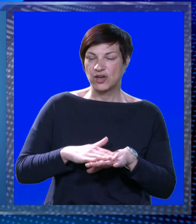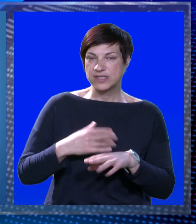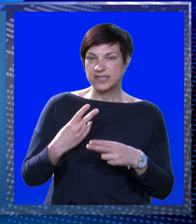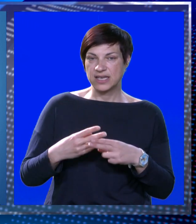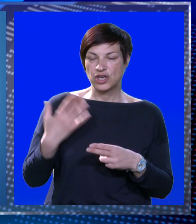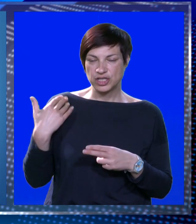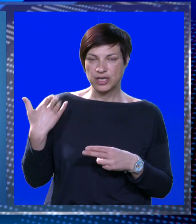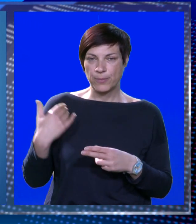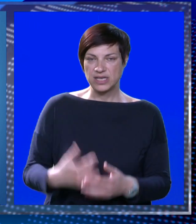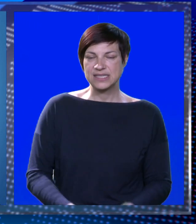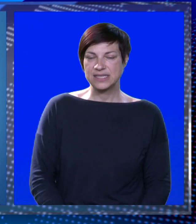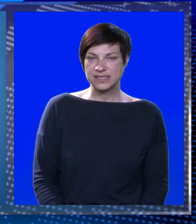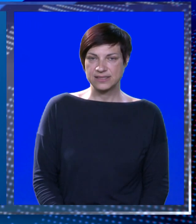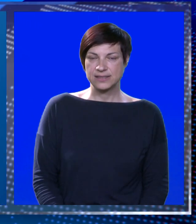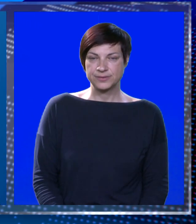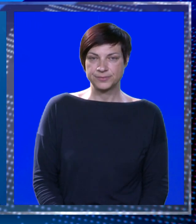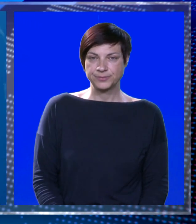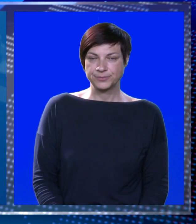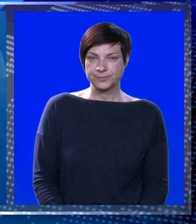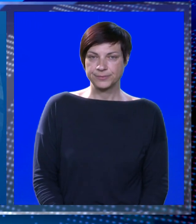neće osjetiti kroničnih bolesnici